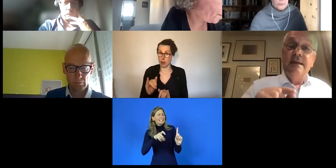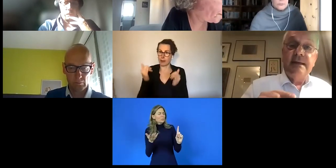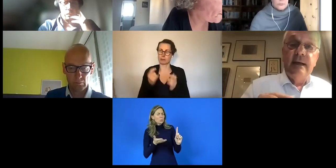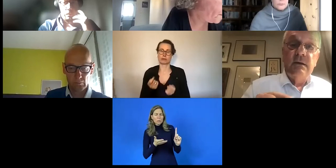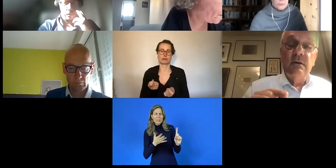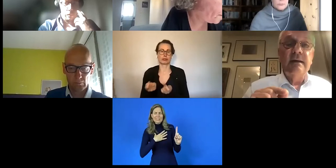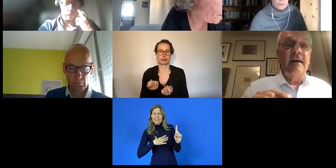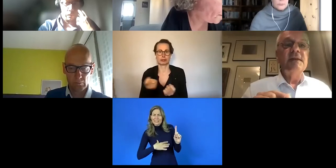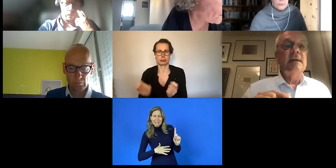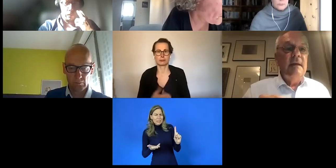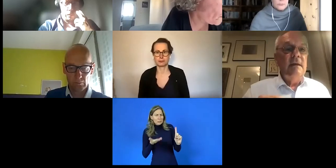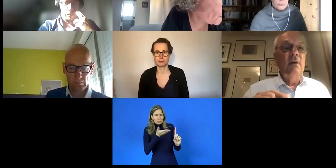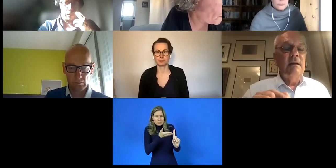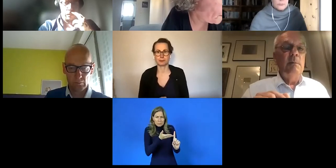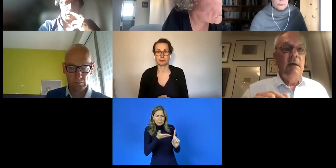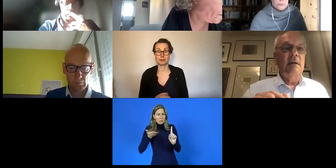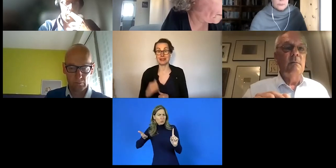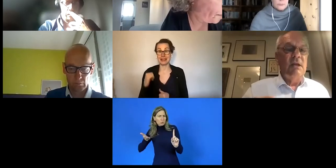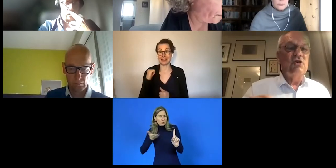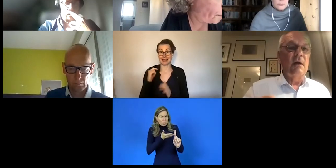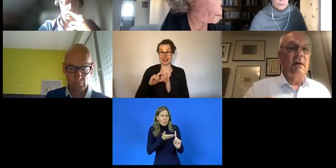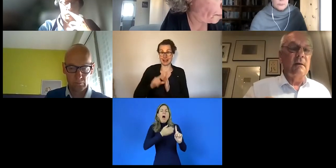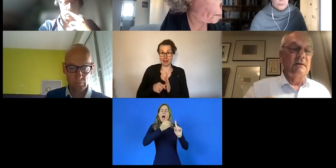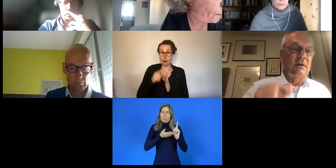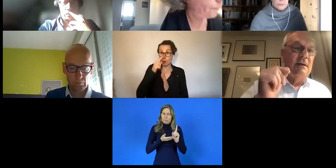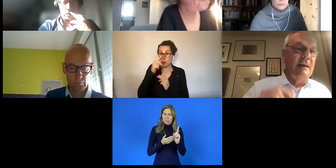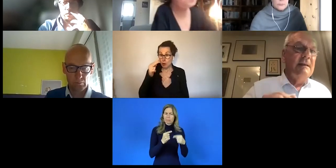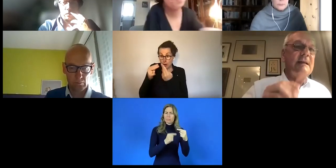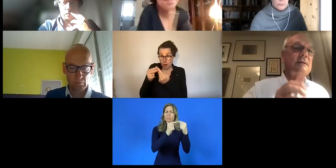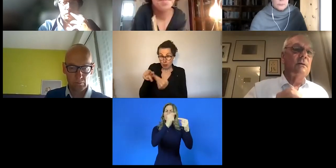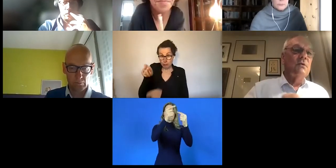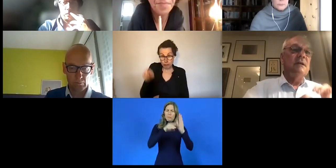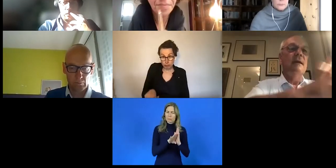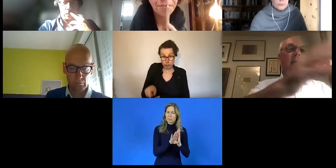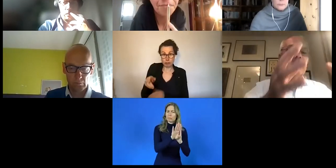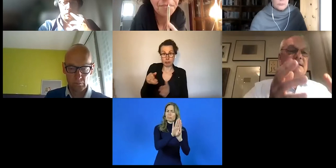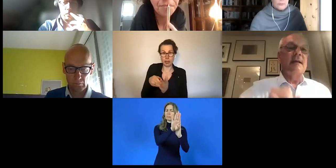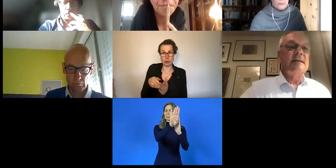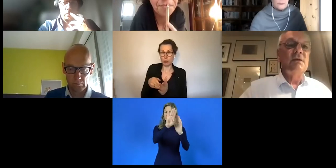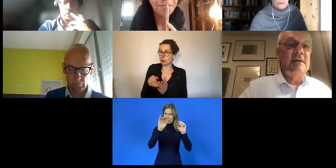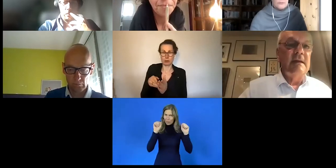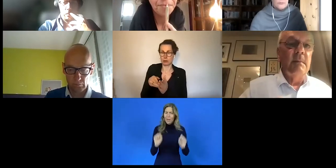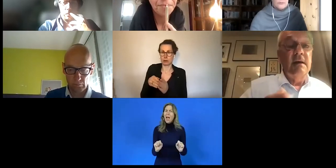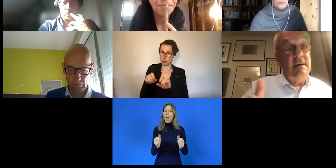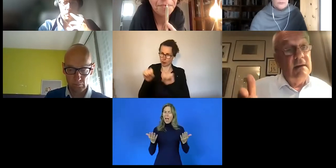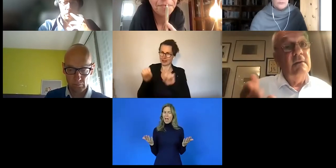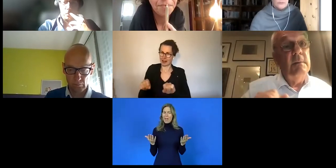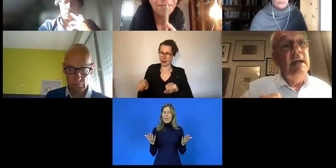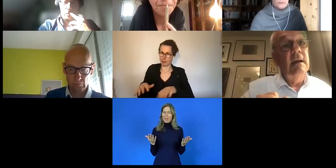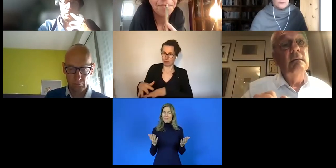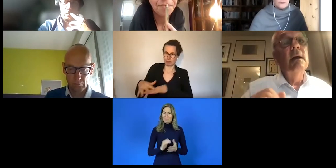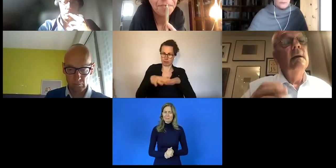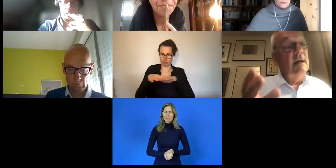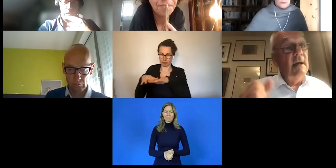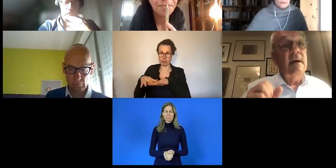die Dienstleistung darf sich nicht nur an die behinderten Menschen richten, sondern die Dienstleistung muss sich an das ganze System richten. Denn die